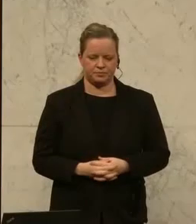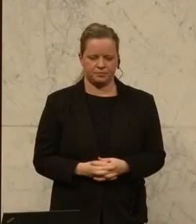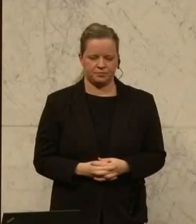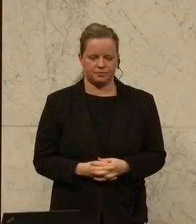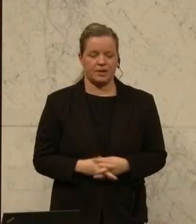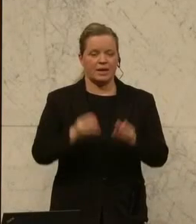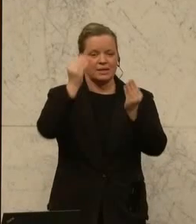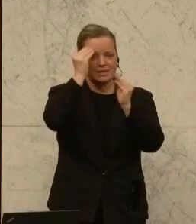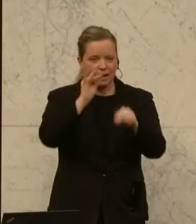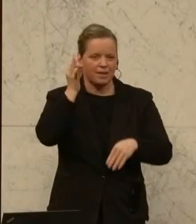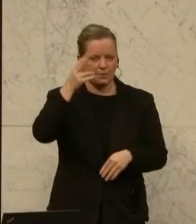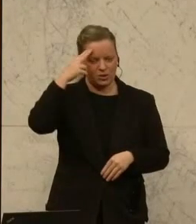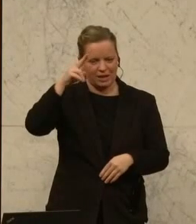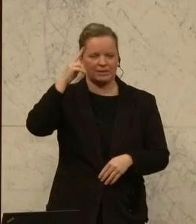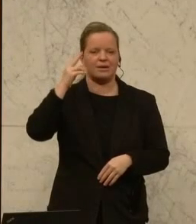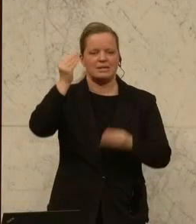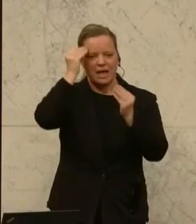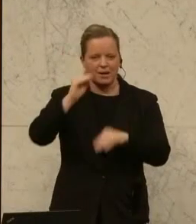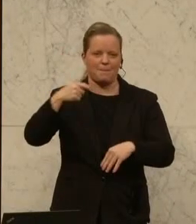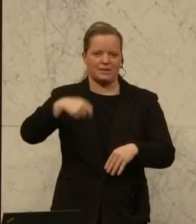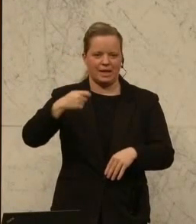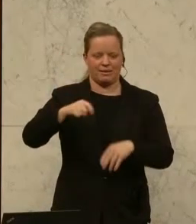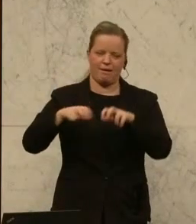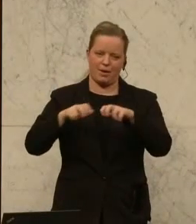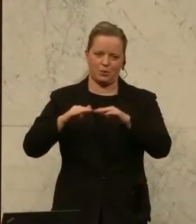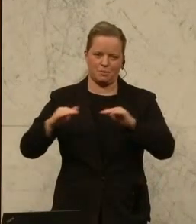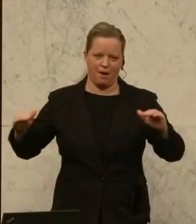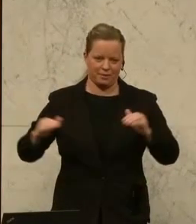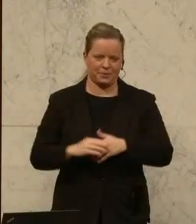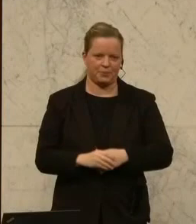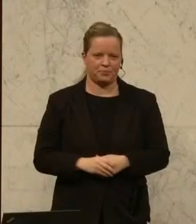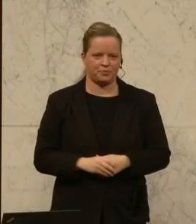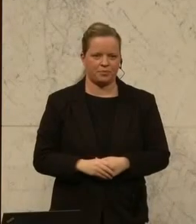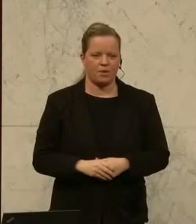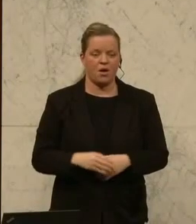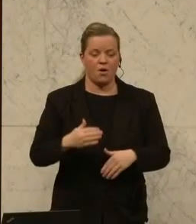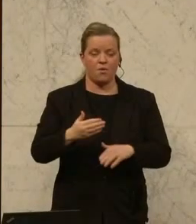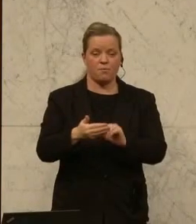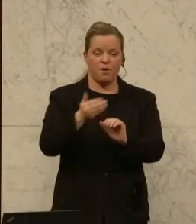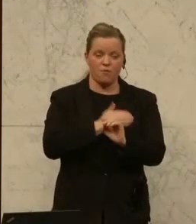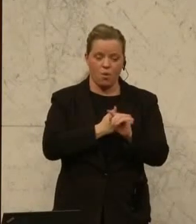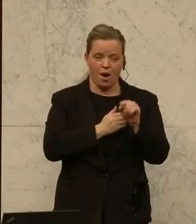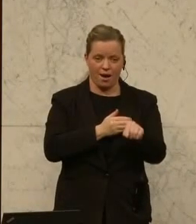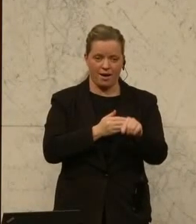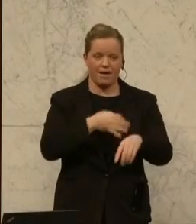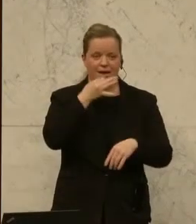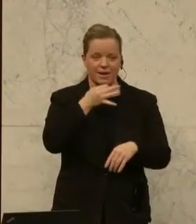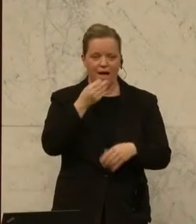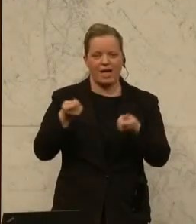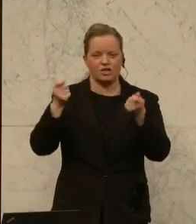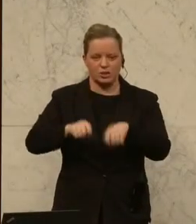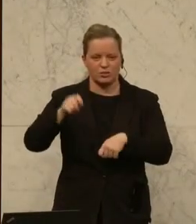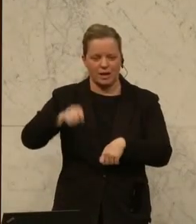Sehr geehrte Damen und Herren, sehr geehrter Herr Präsident, sehr geehrte Regierungsbank, vor meiner Rede muss ich noch einen Entschließungsantrag der Abgeordneten